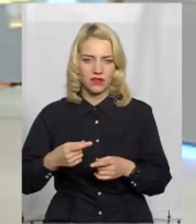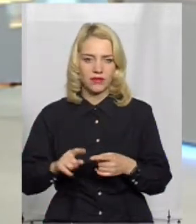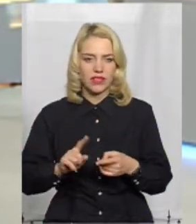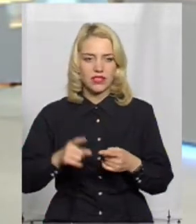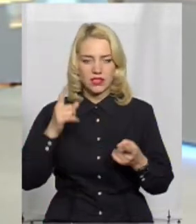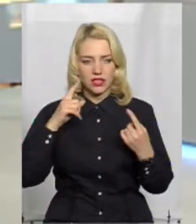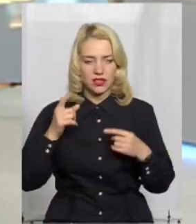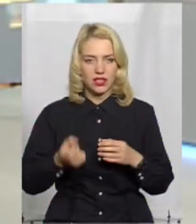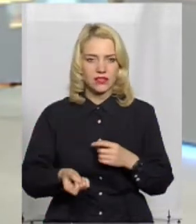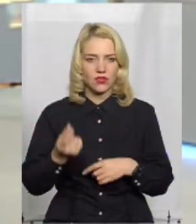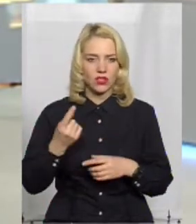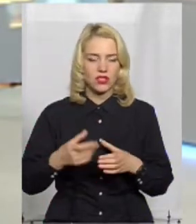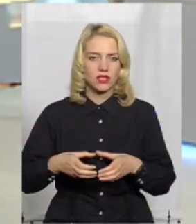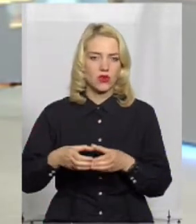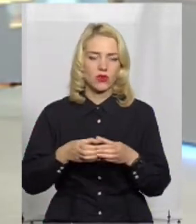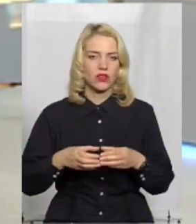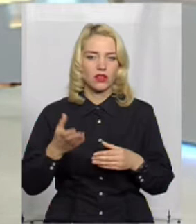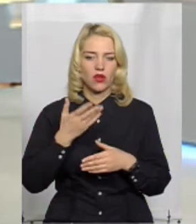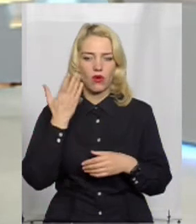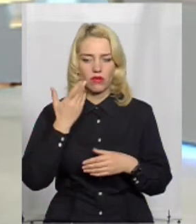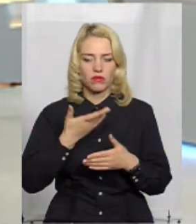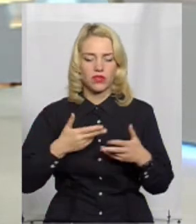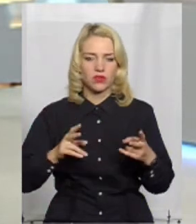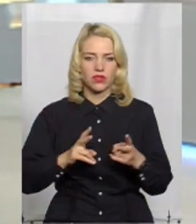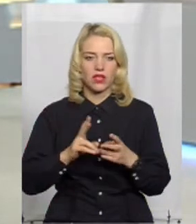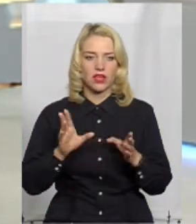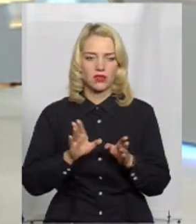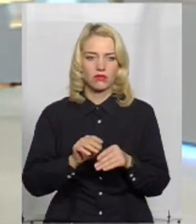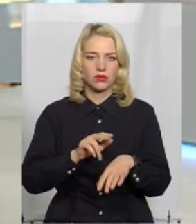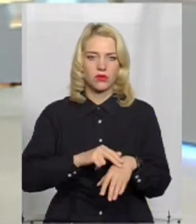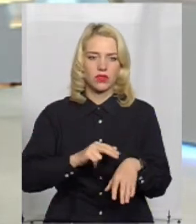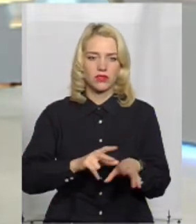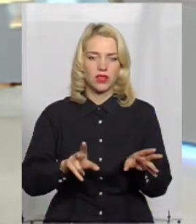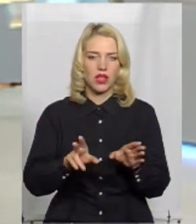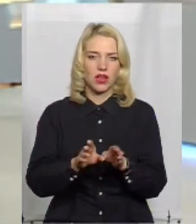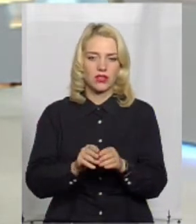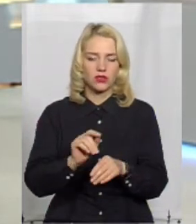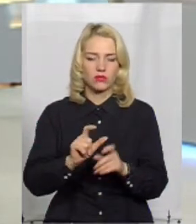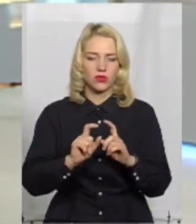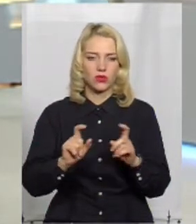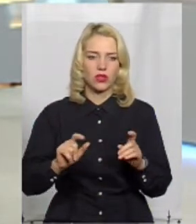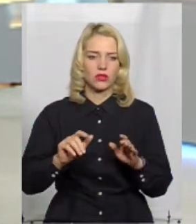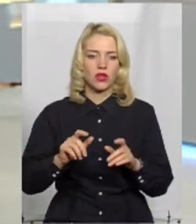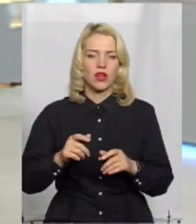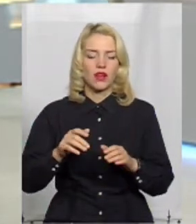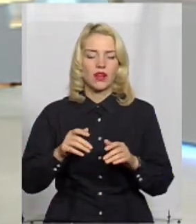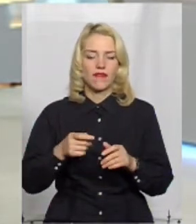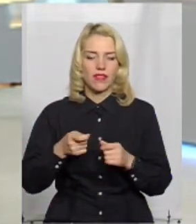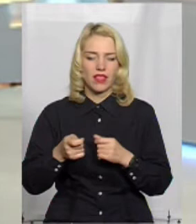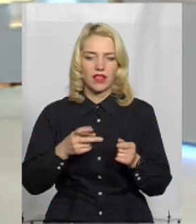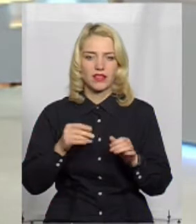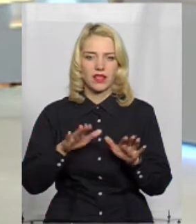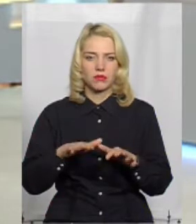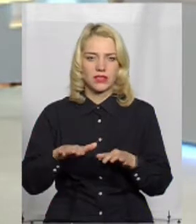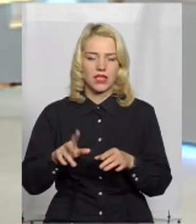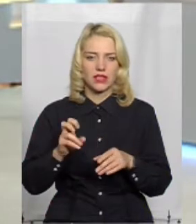створилася колегіально, коли ми зустрілися разом з поліцією, разом з органами влади на місцях ОТГ, а також